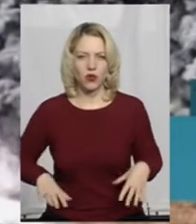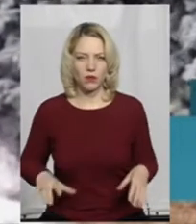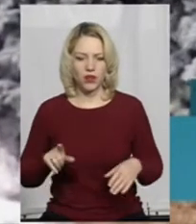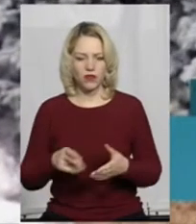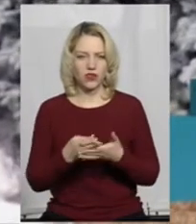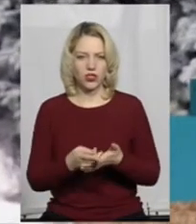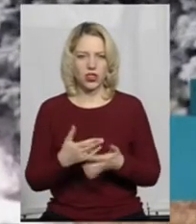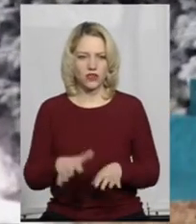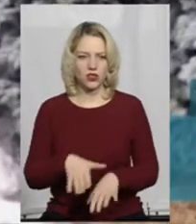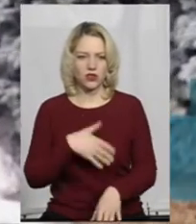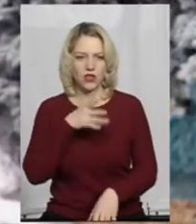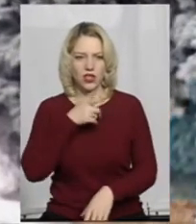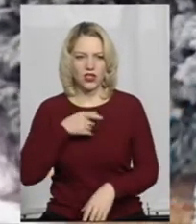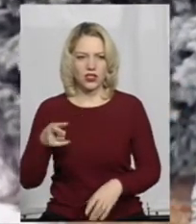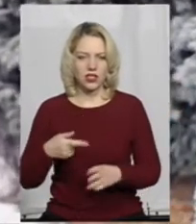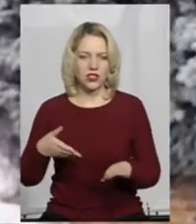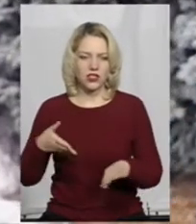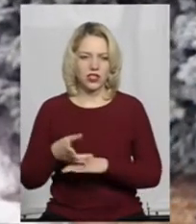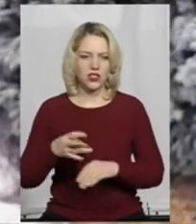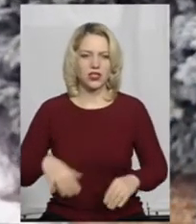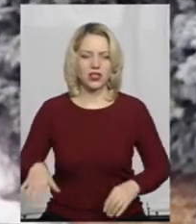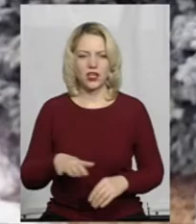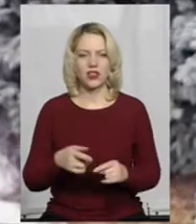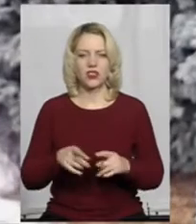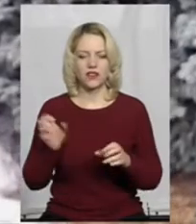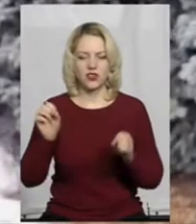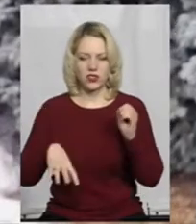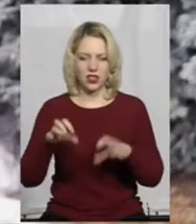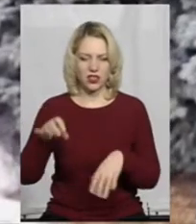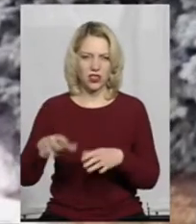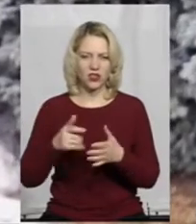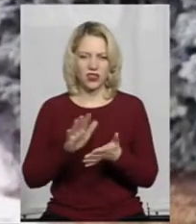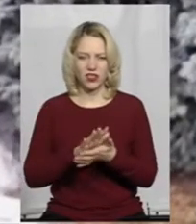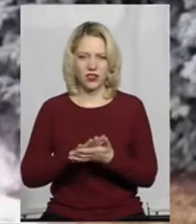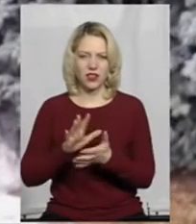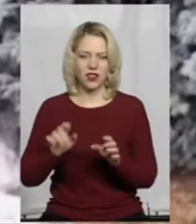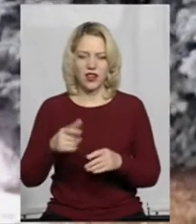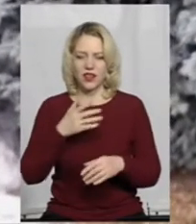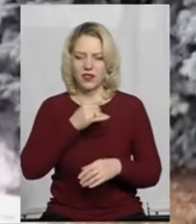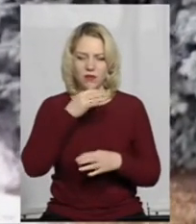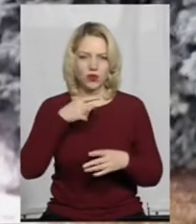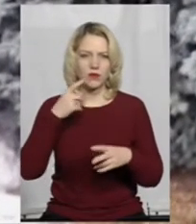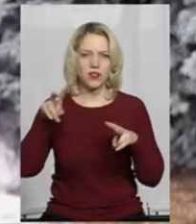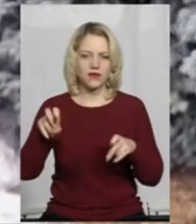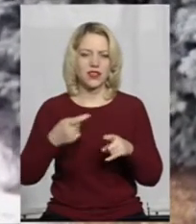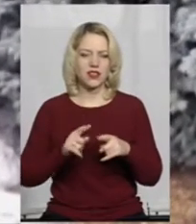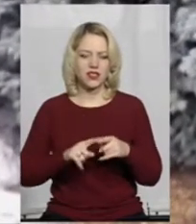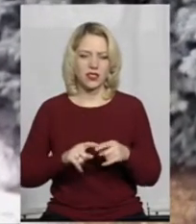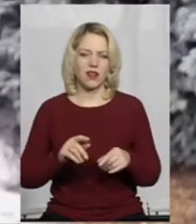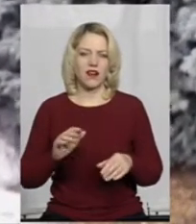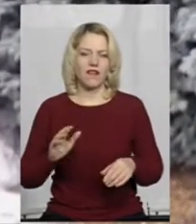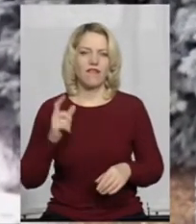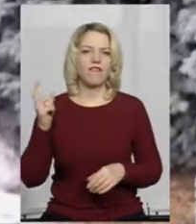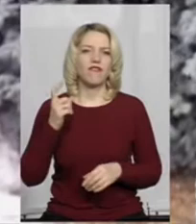час. Зайшли на територію, там все закинути, там все хламом, там не називеш це ферма, не називеш це якісь конюшня, там не збити